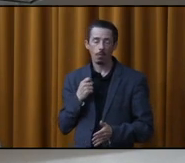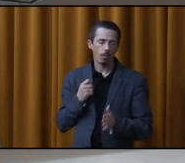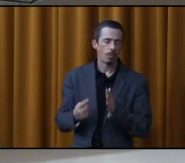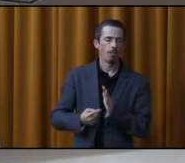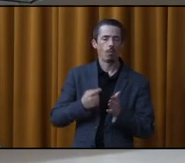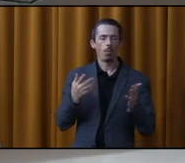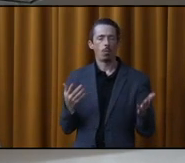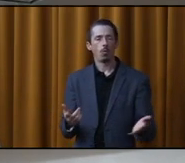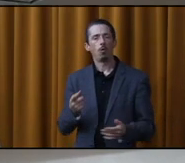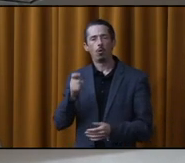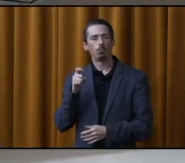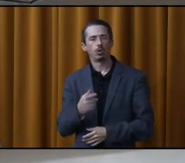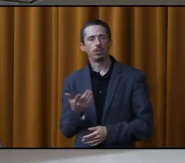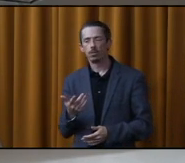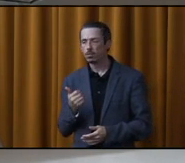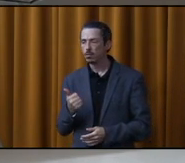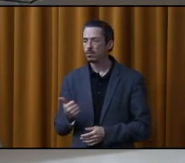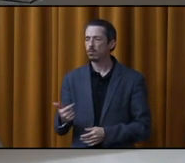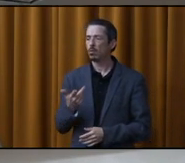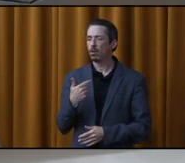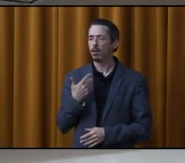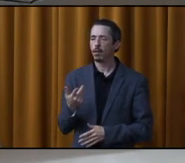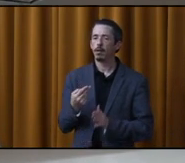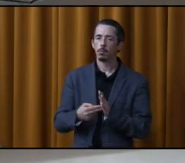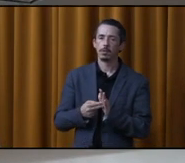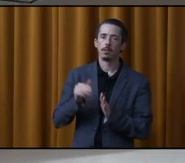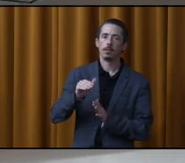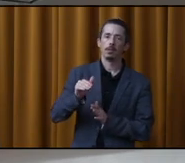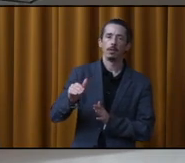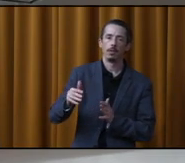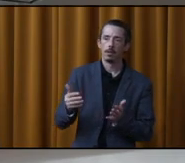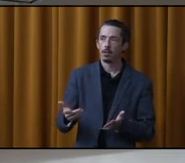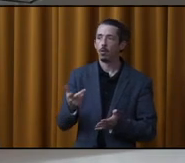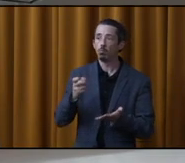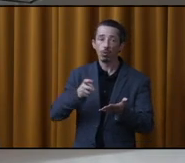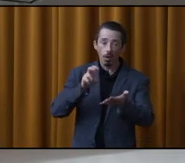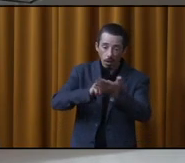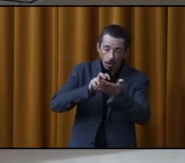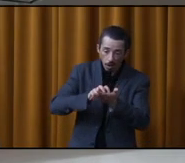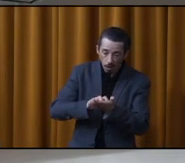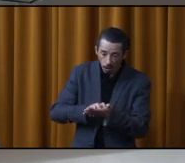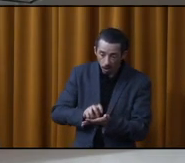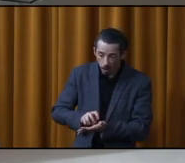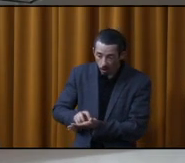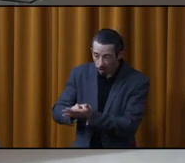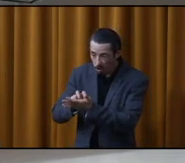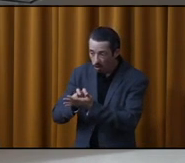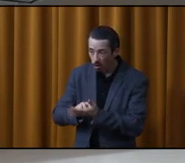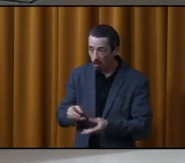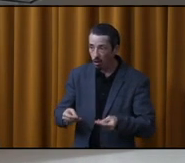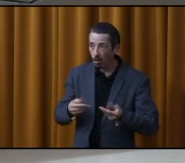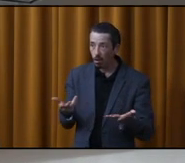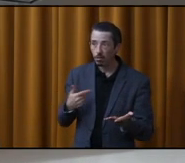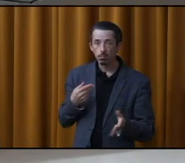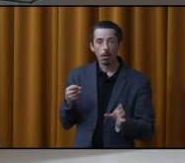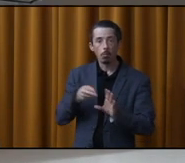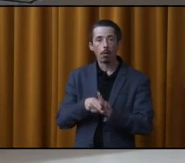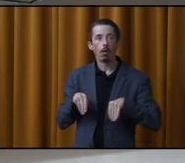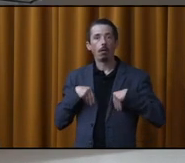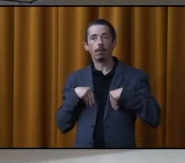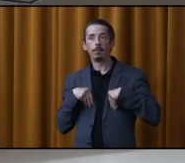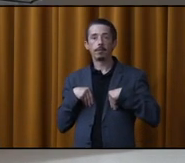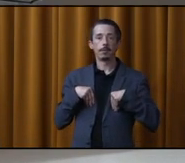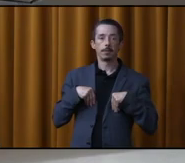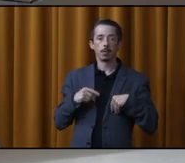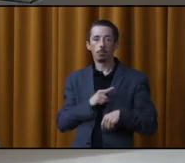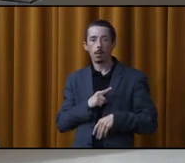toutes, qu'on ne soit pas obligé de faire des pétitions parce que les gens ne semblent pas vouloir embarquer dans rien. Ils